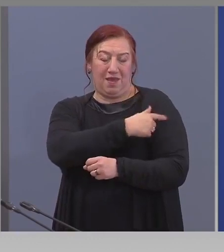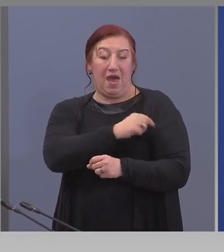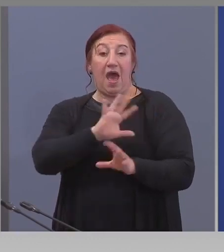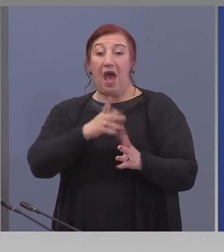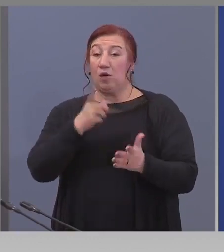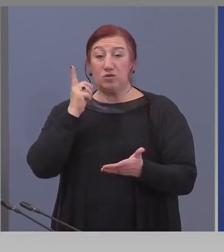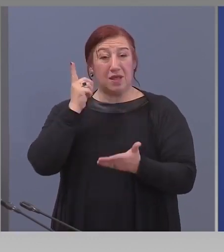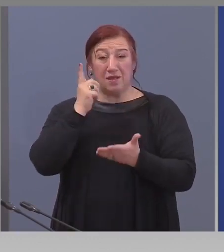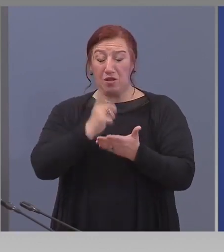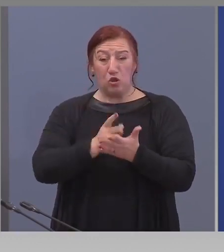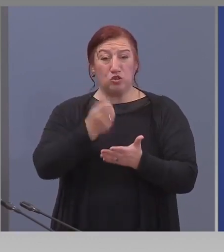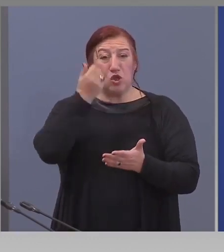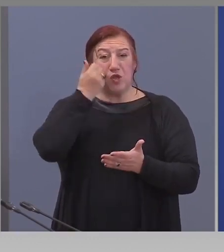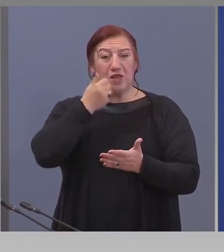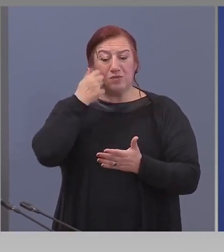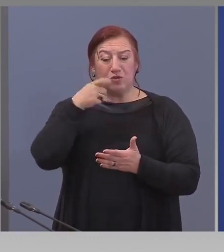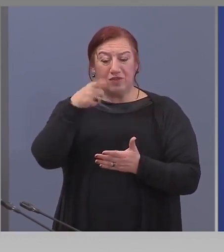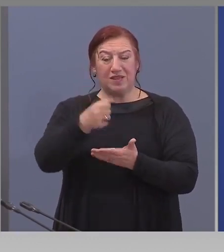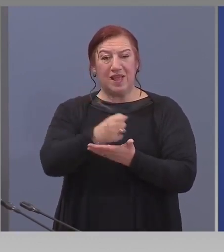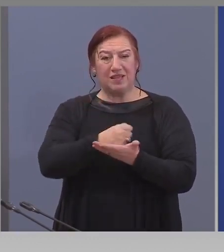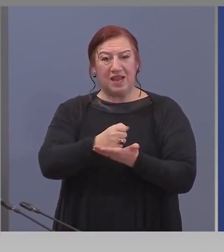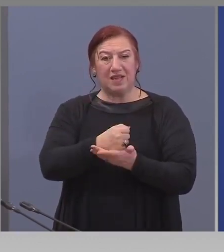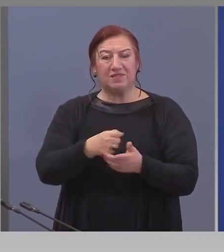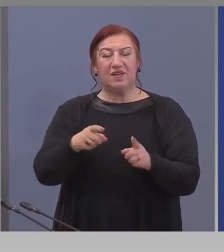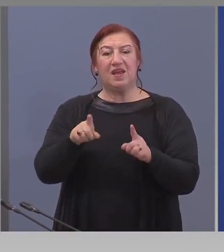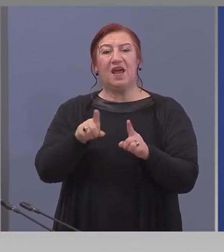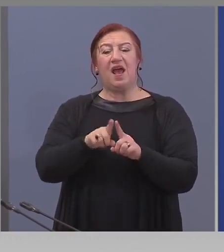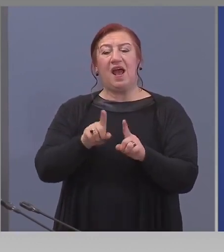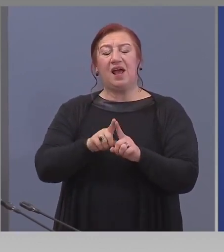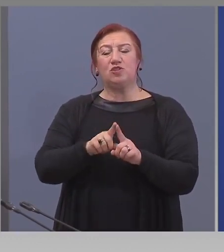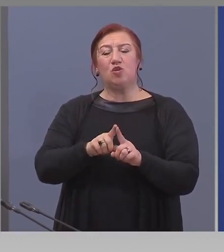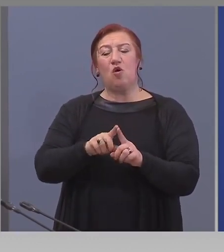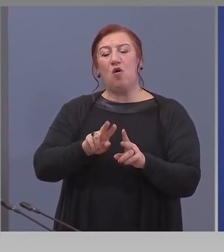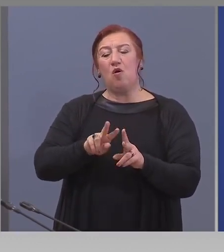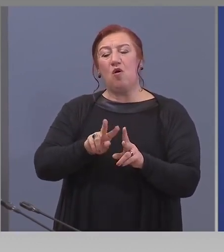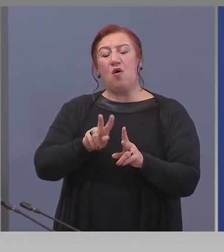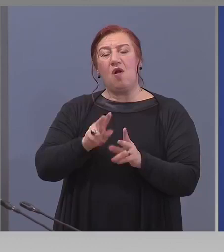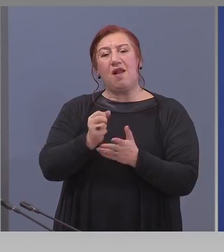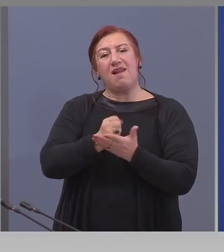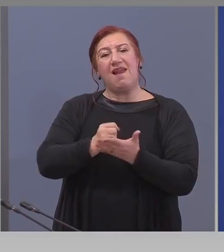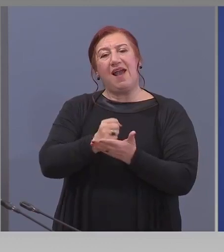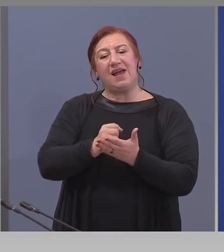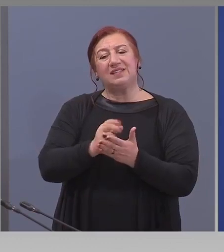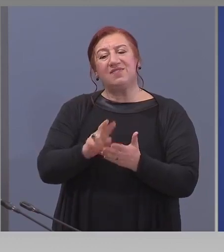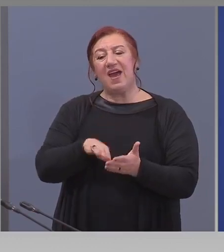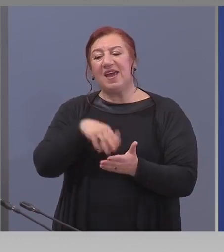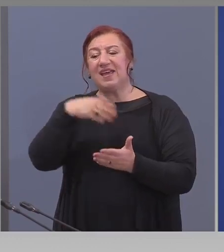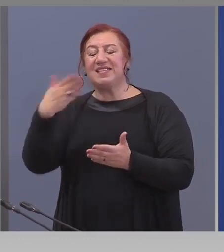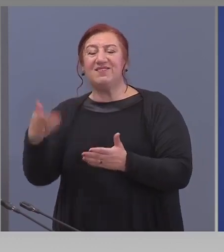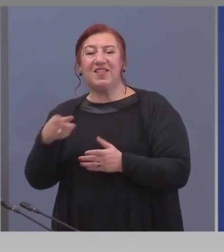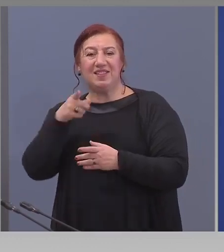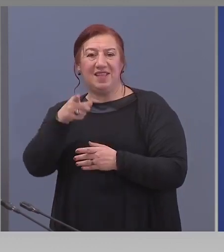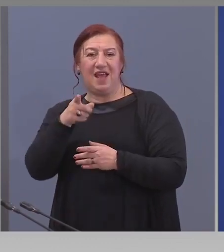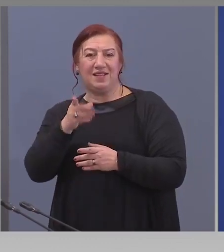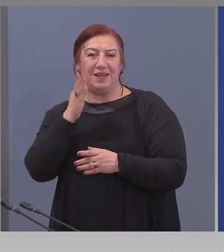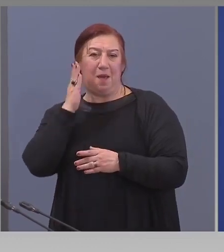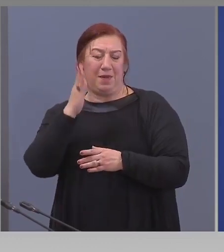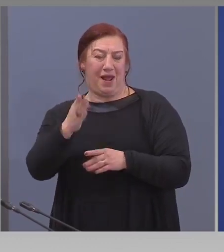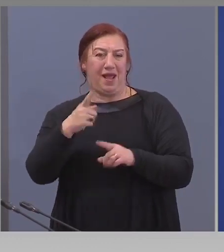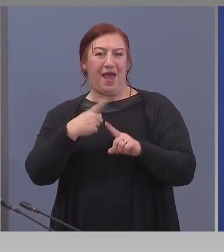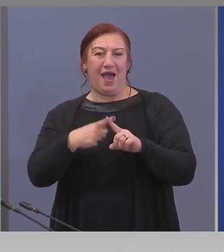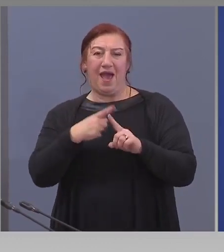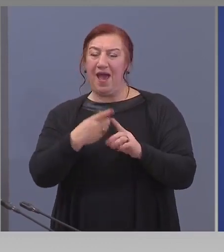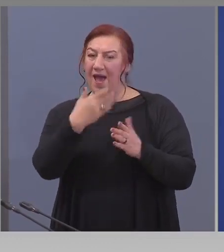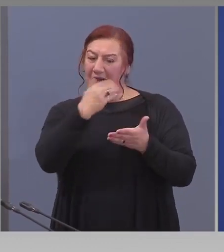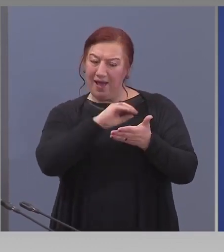ползват така както са познати като оф-лейбъл медикаменти или медикаменти извън тяхната кратка характеристика, от юридическа